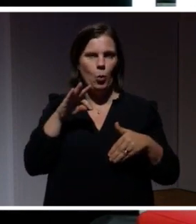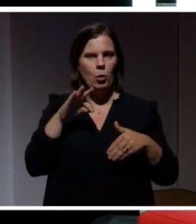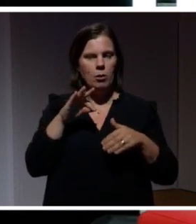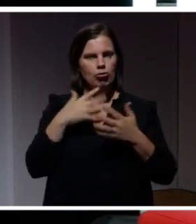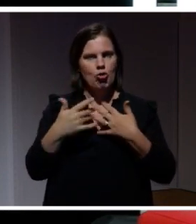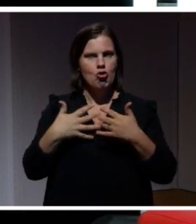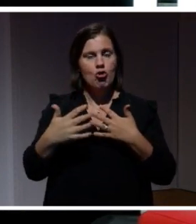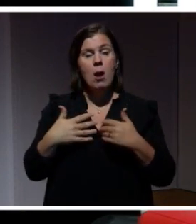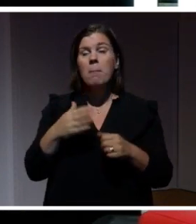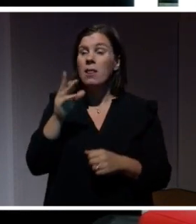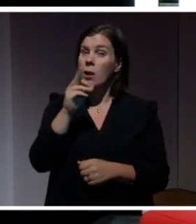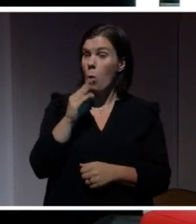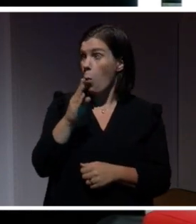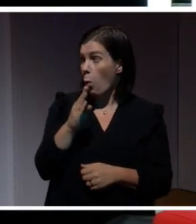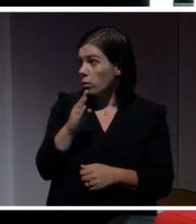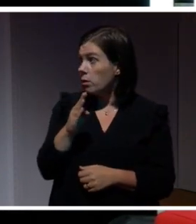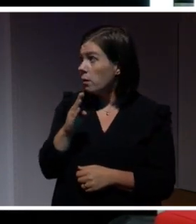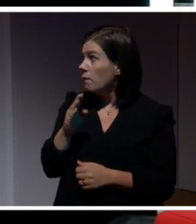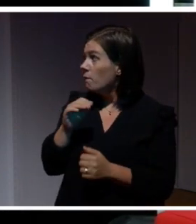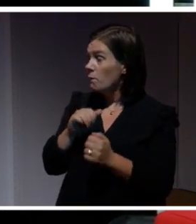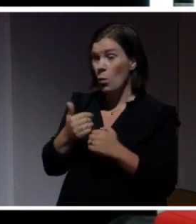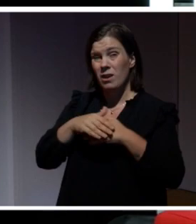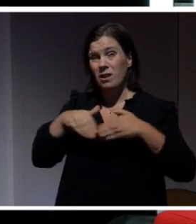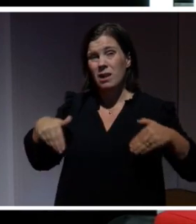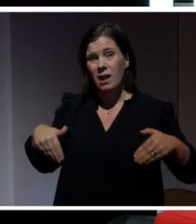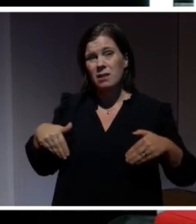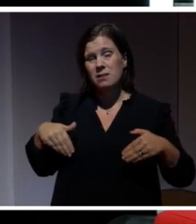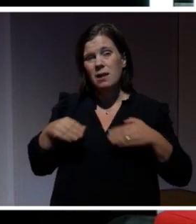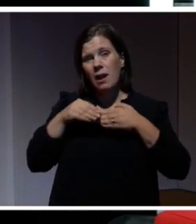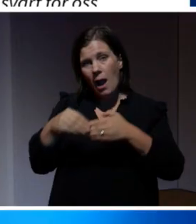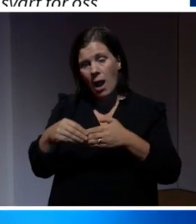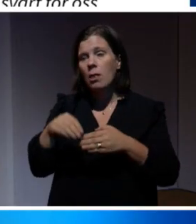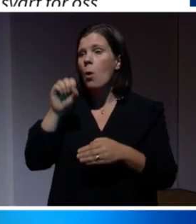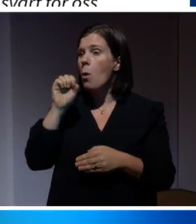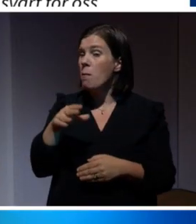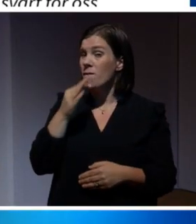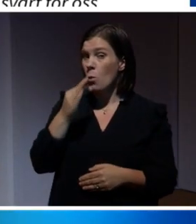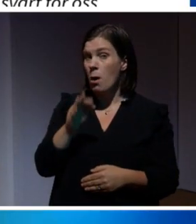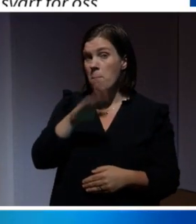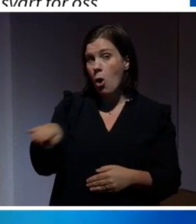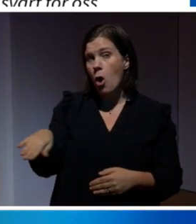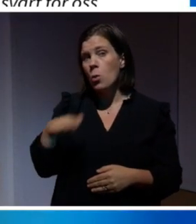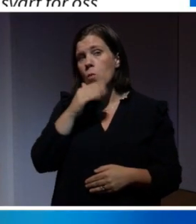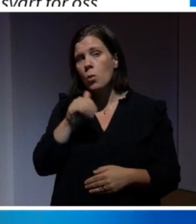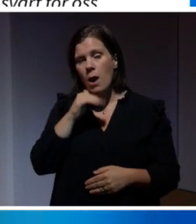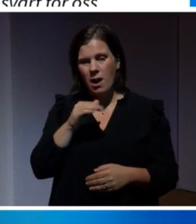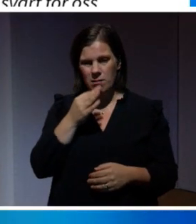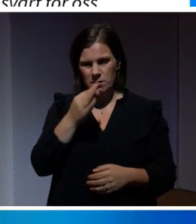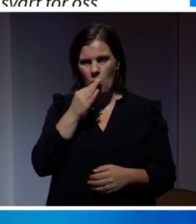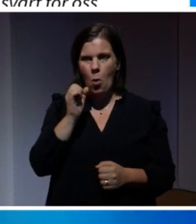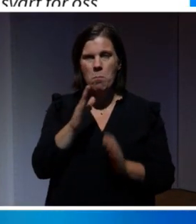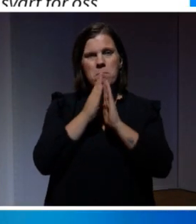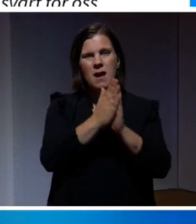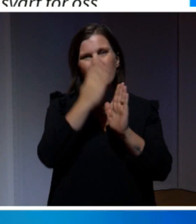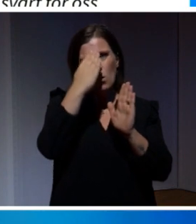Men ett råd ifrån en sån här utmärkt integritetsguide här var att när vi frågade barn och unga i vår webbenkät om de skulle be en vuxen